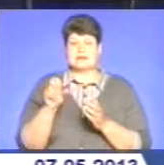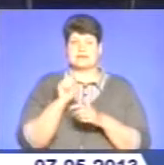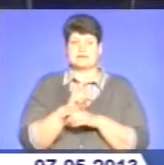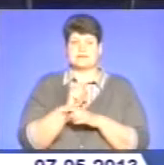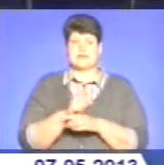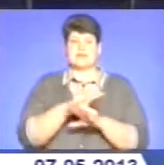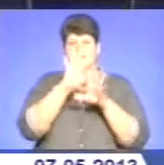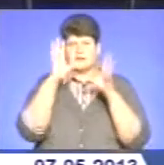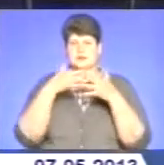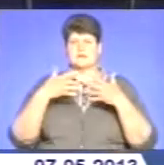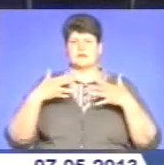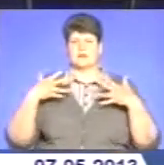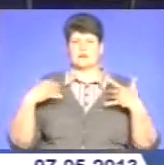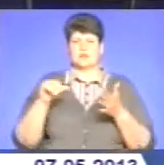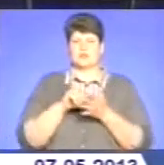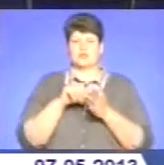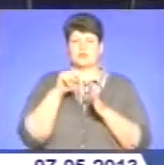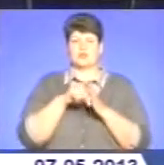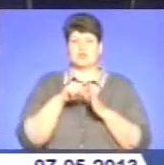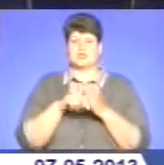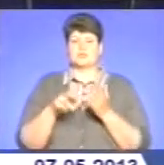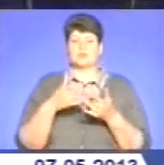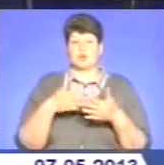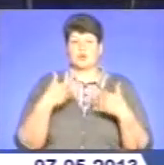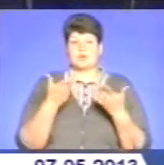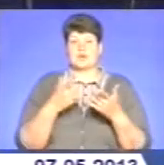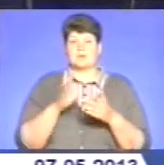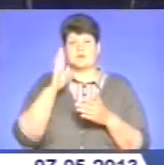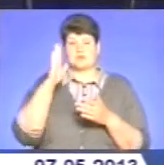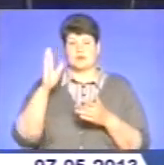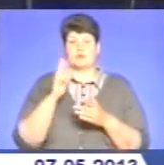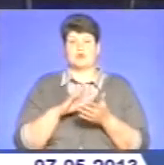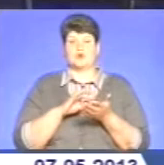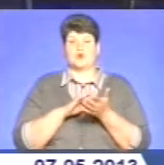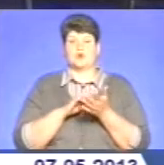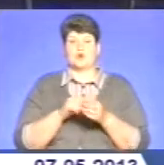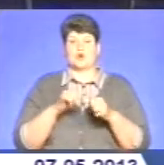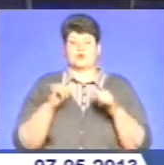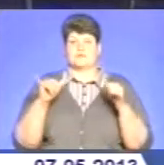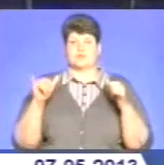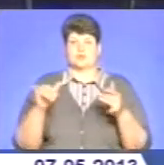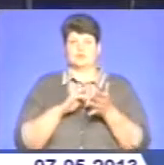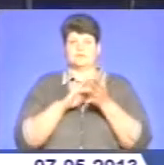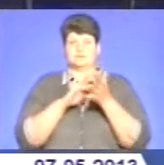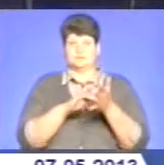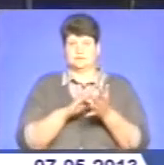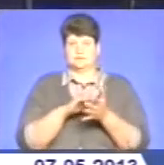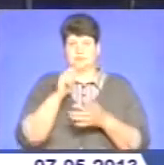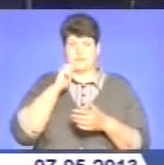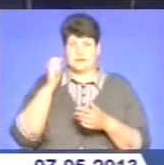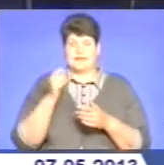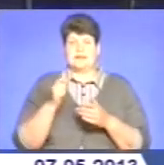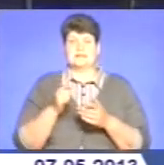бічно представити внутрішній продукт як перспективу подальшого розвитку «Ринку туристичних послуг України». Тернопільський